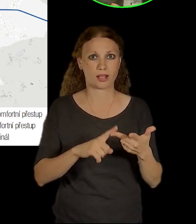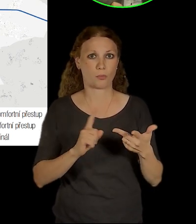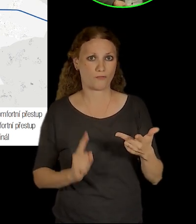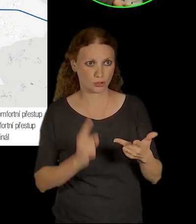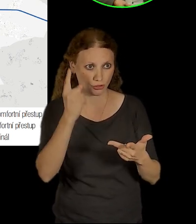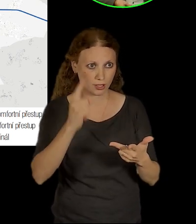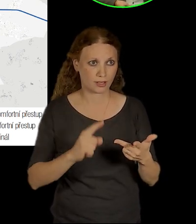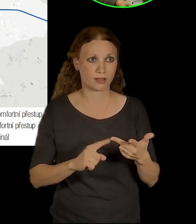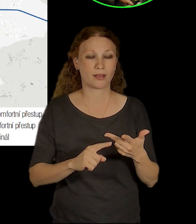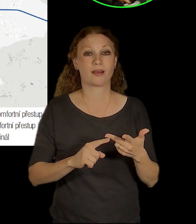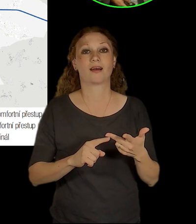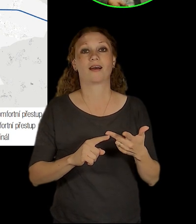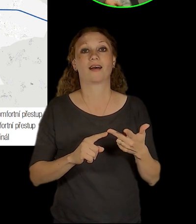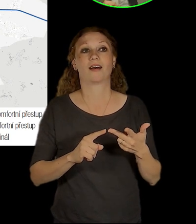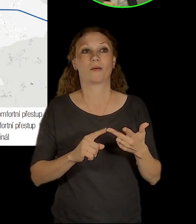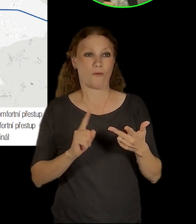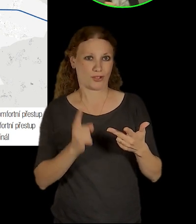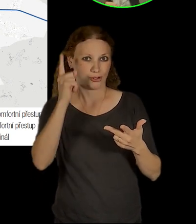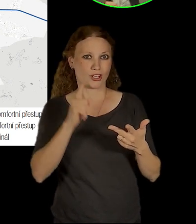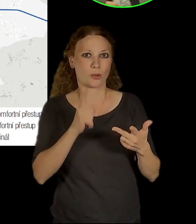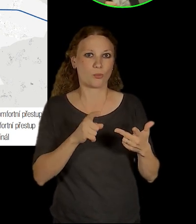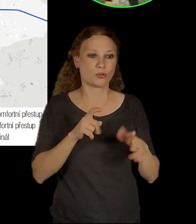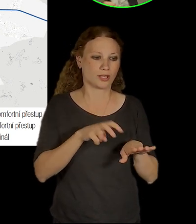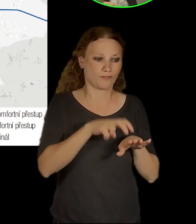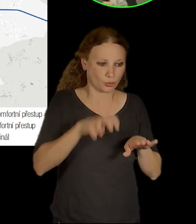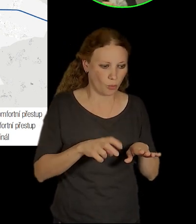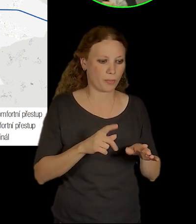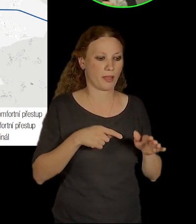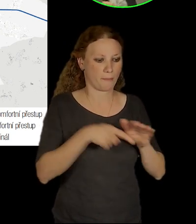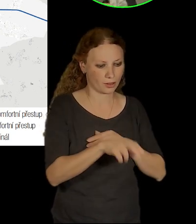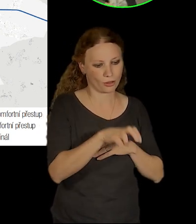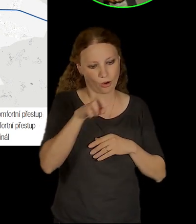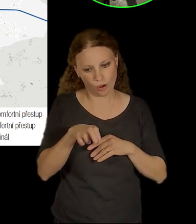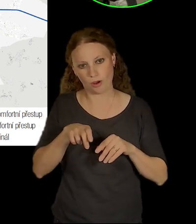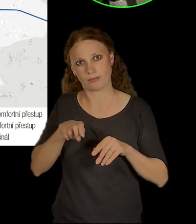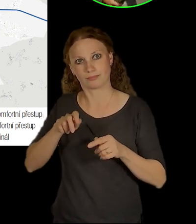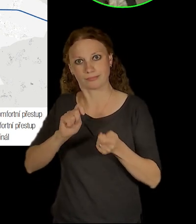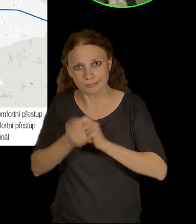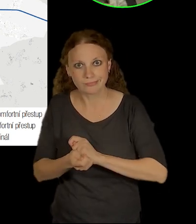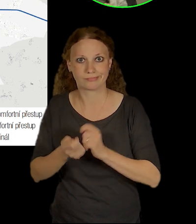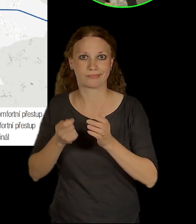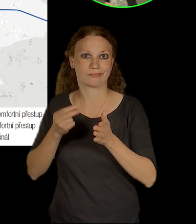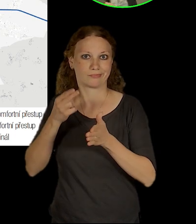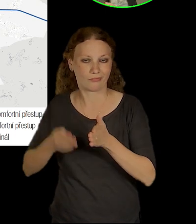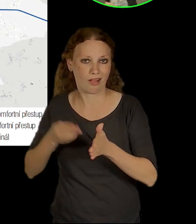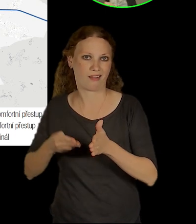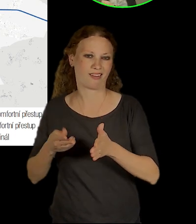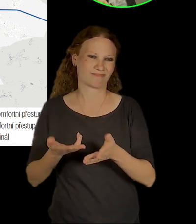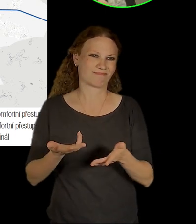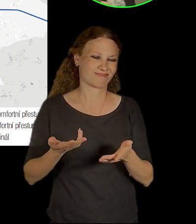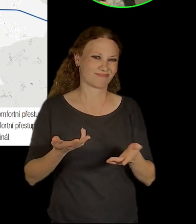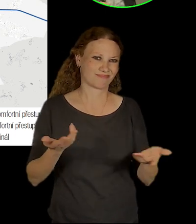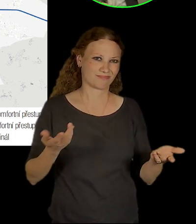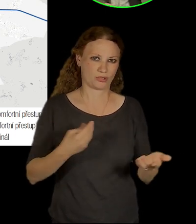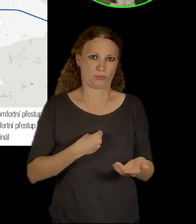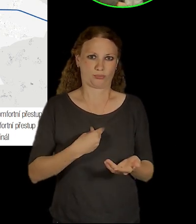kde ale musíte jít mezi Metrem a Železnicí vlastně velmi daleko. A vlastně to je i